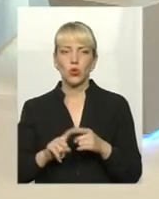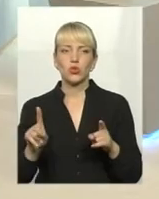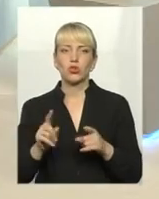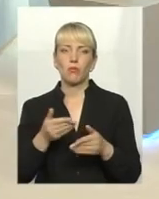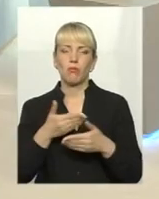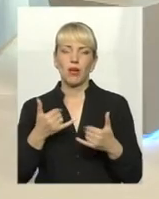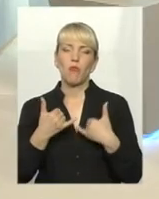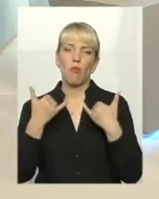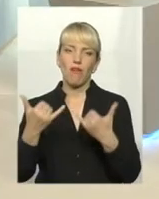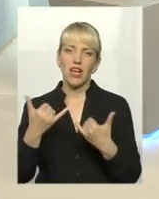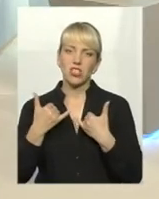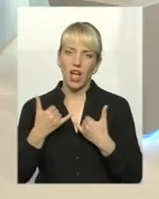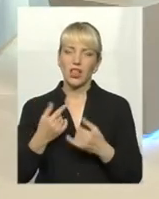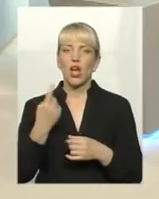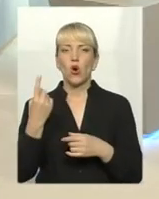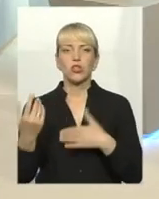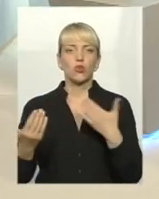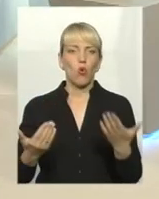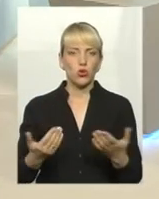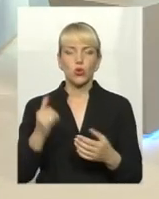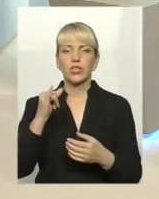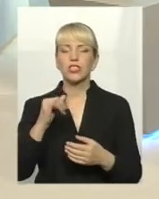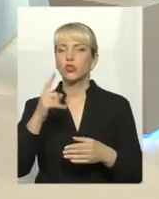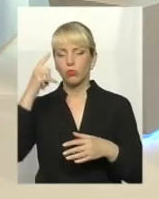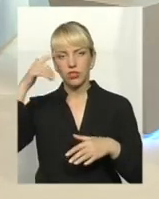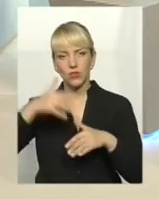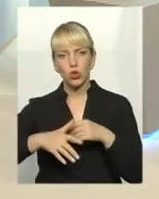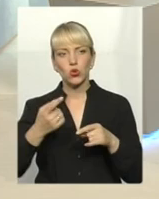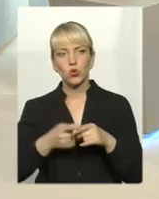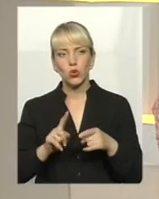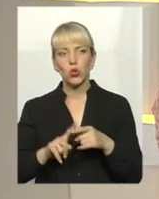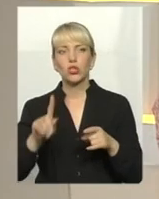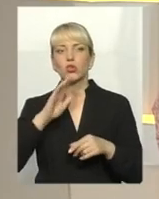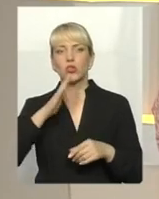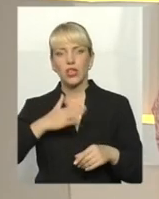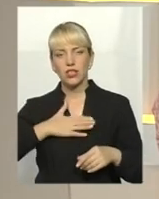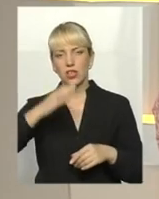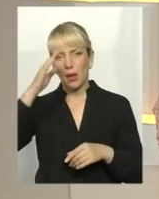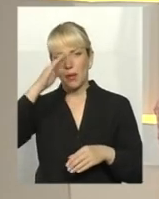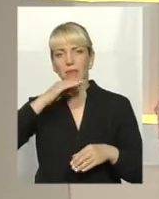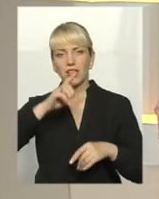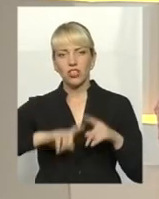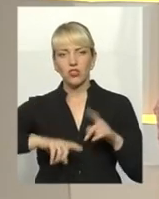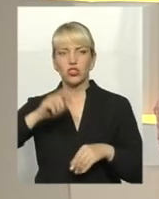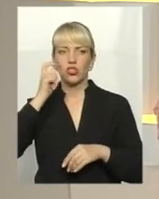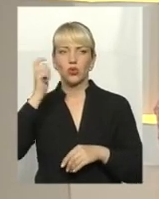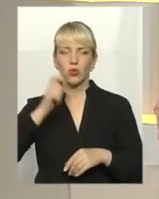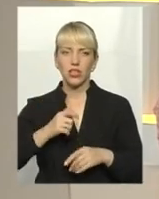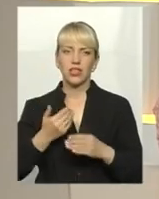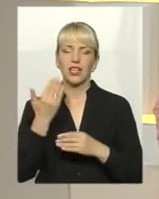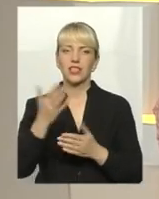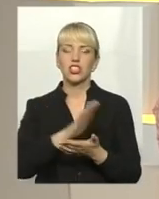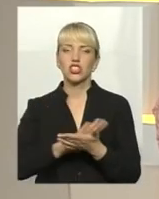поважали один одного, щоб ми були свідомі того, що наша батьківщина, наша Україна, її